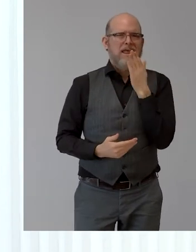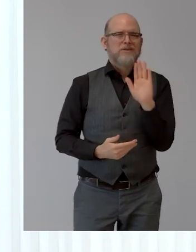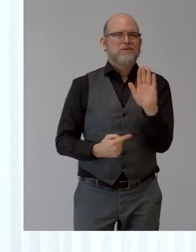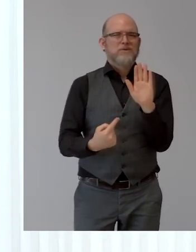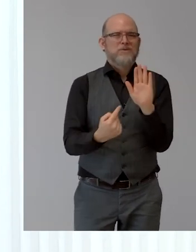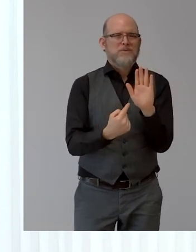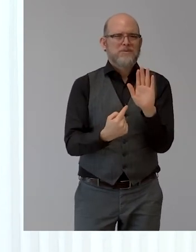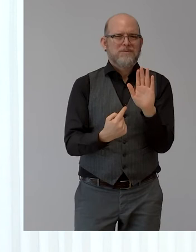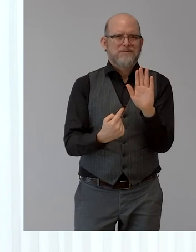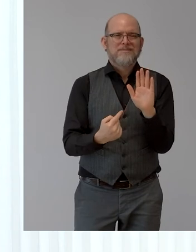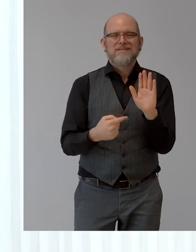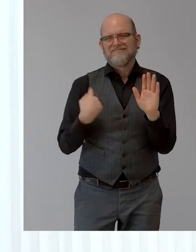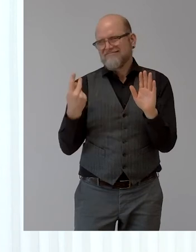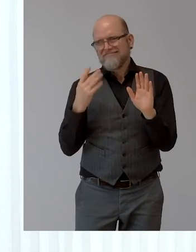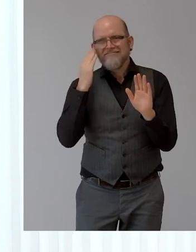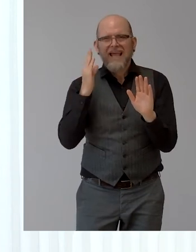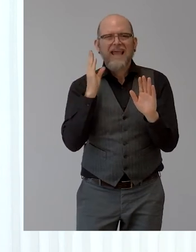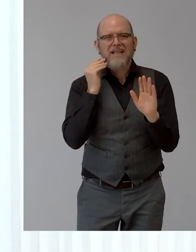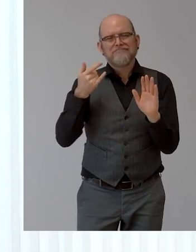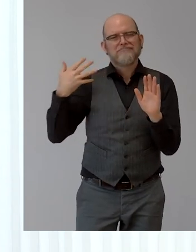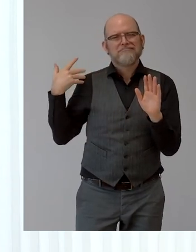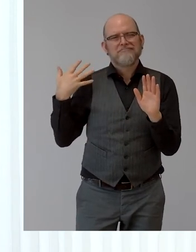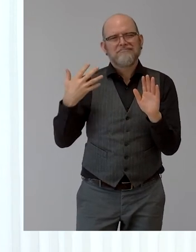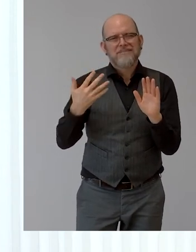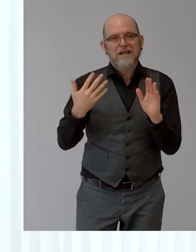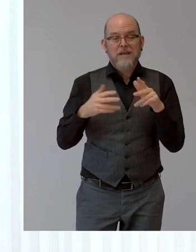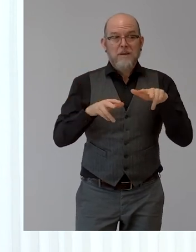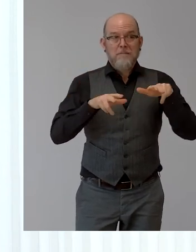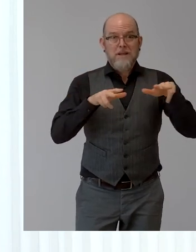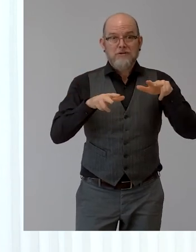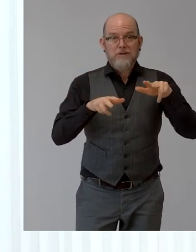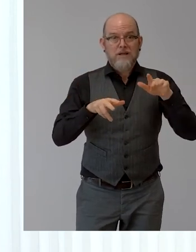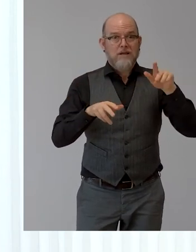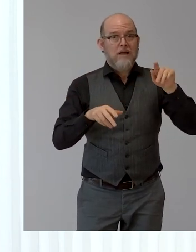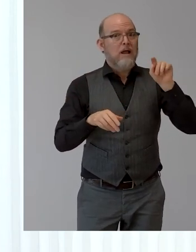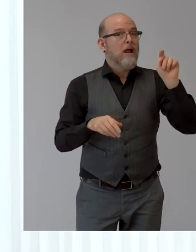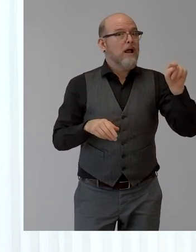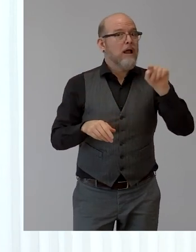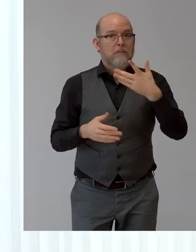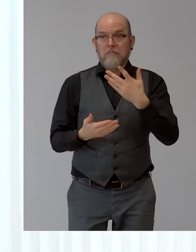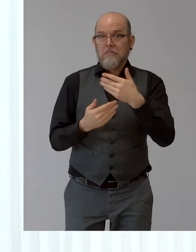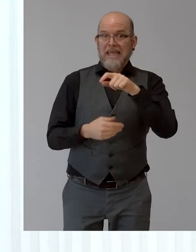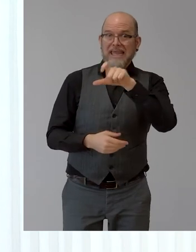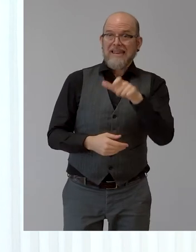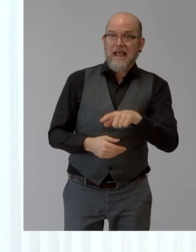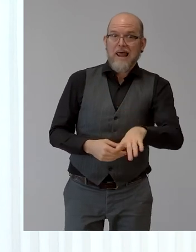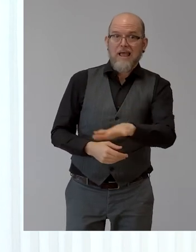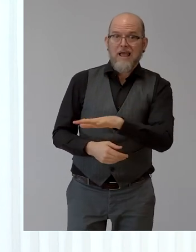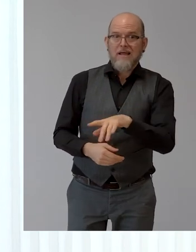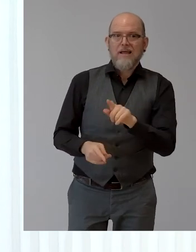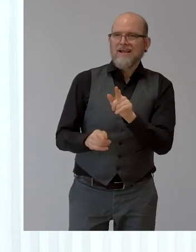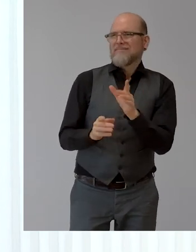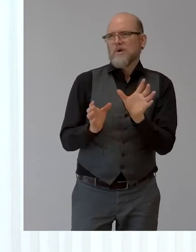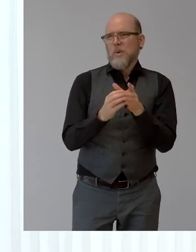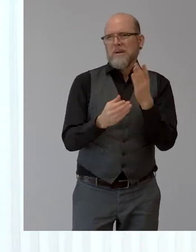Austrian one, you know the Italian one being part of an international banking group, know, Eastern European cultures and many more. Would you say just looking at the